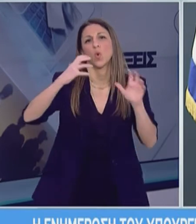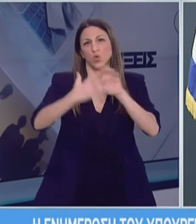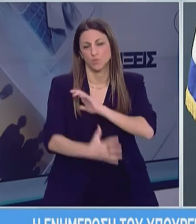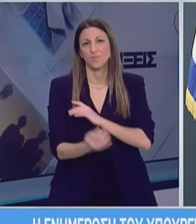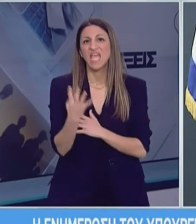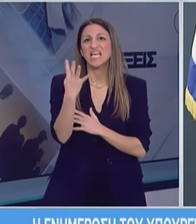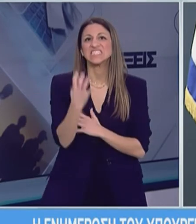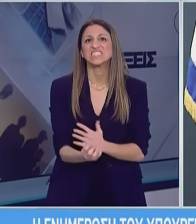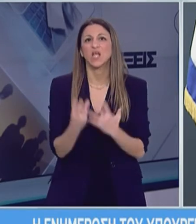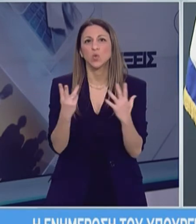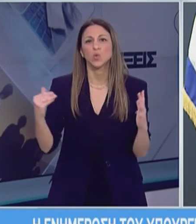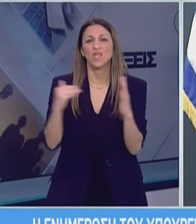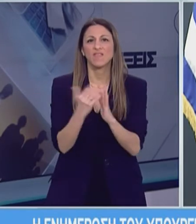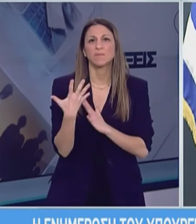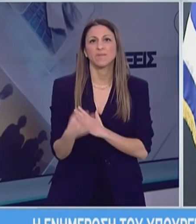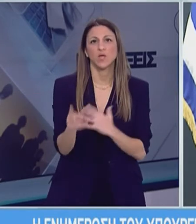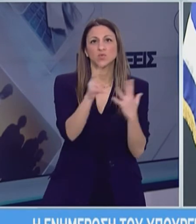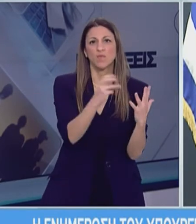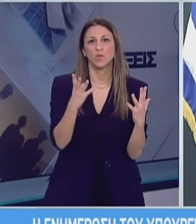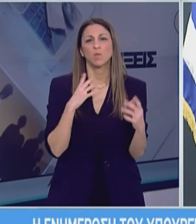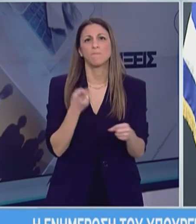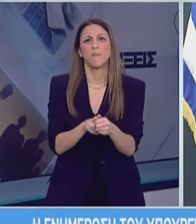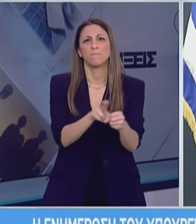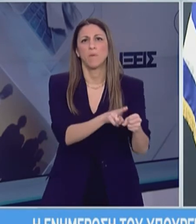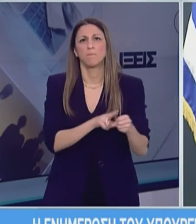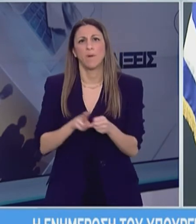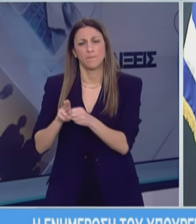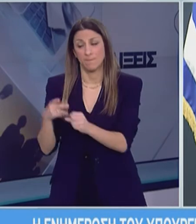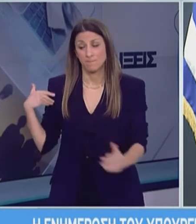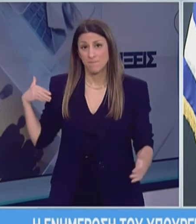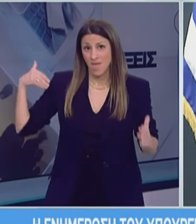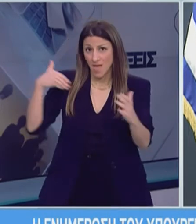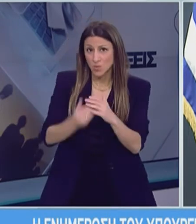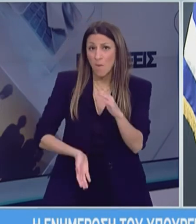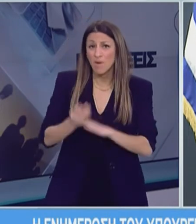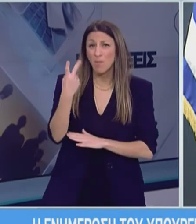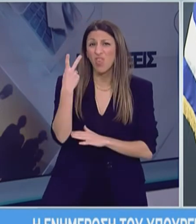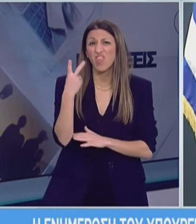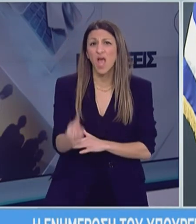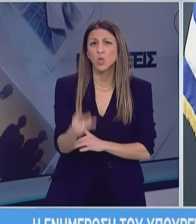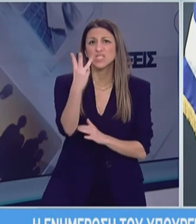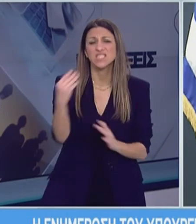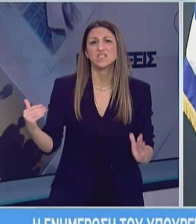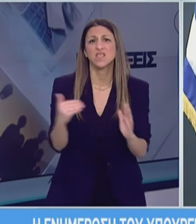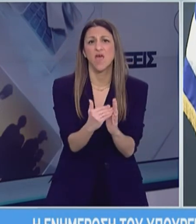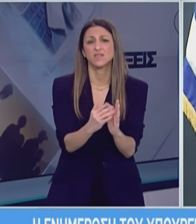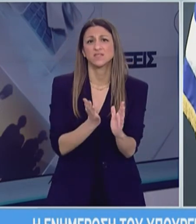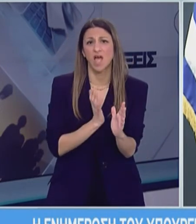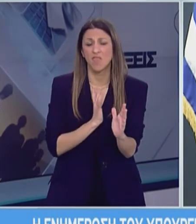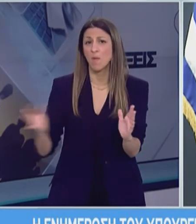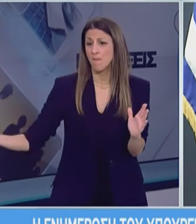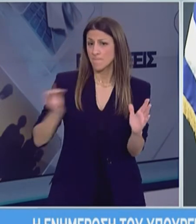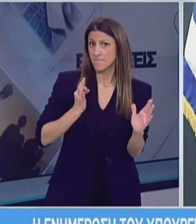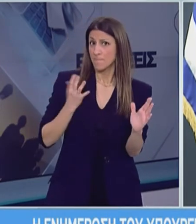με 48.578 θανάτους. Αλλά και μέχρι σήμερα, περισσότερους από 203.000 ανθρώπους που ενώ